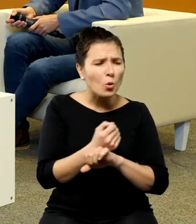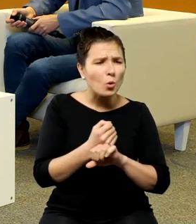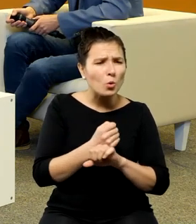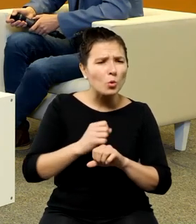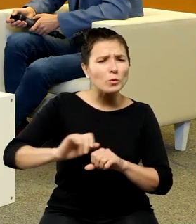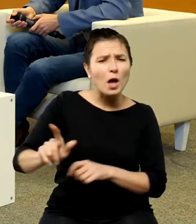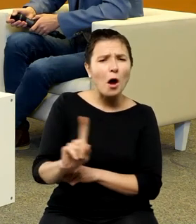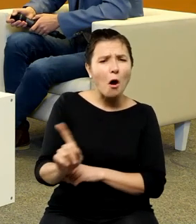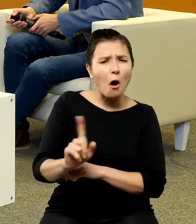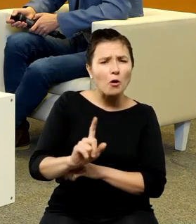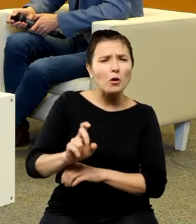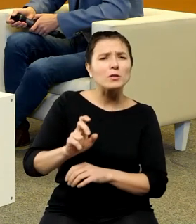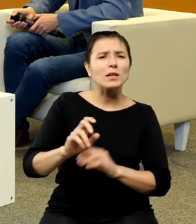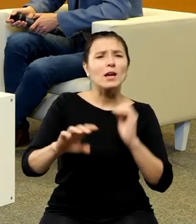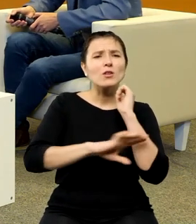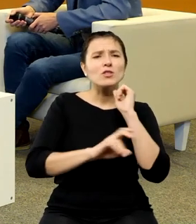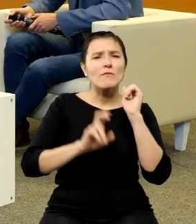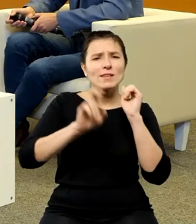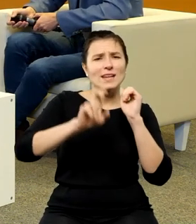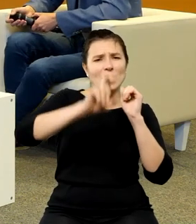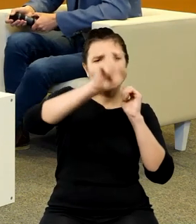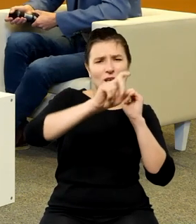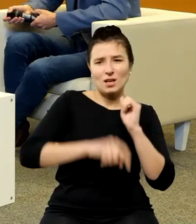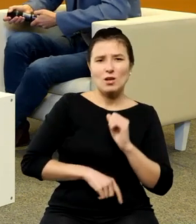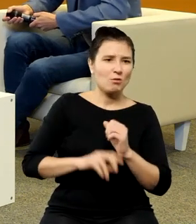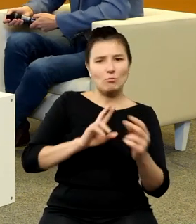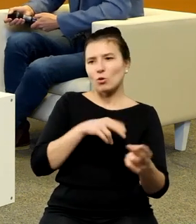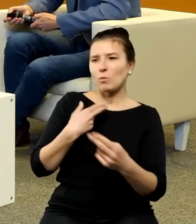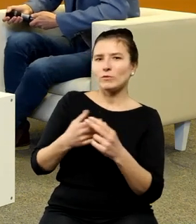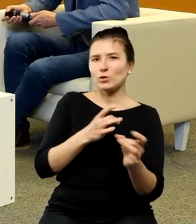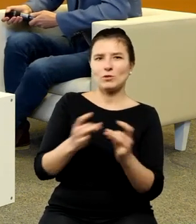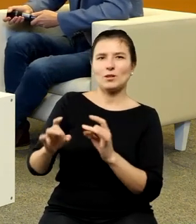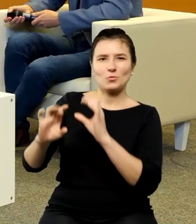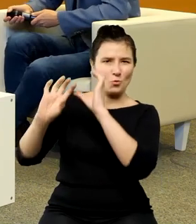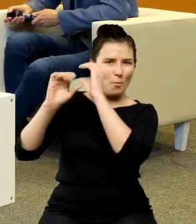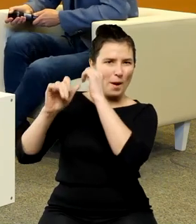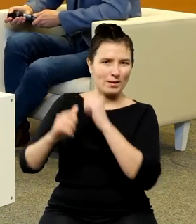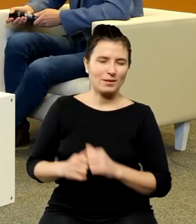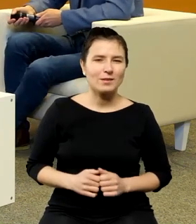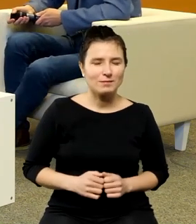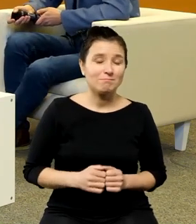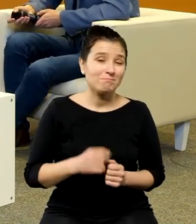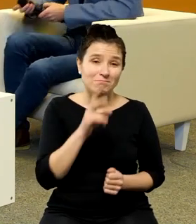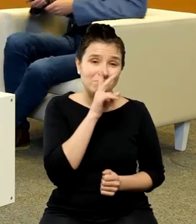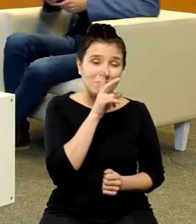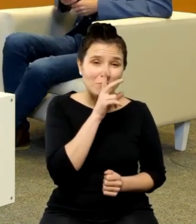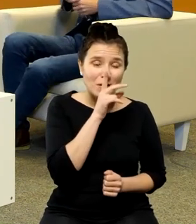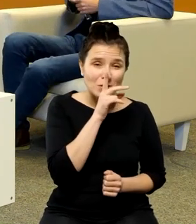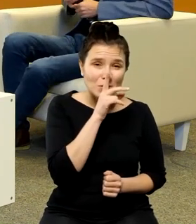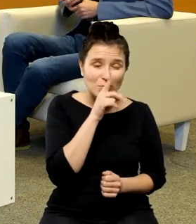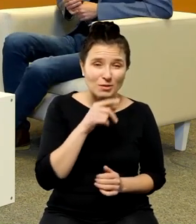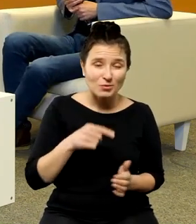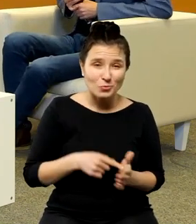skacze po drzewach odpowiadało natychmiast Mikołaj Kopernik więc zobaczymy czy aż do takiego